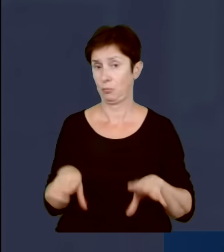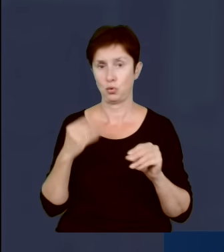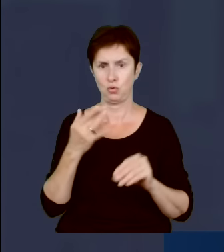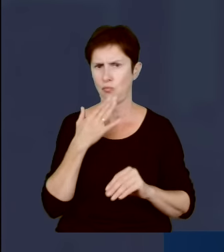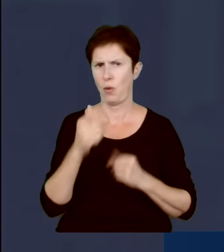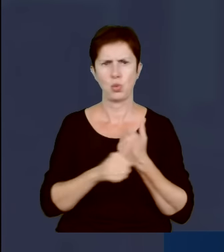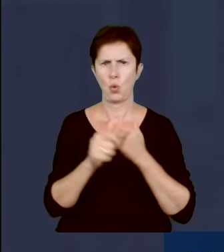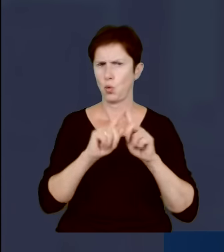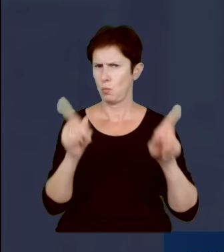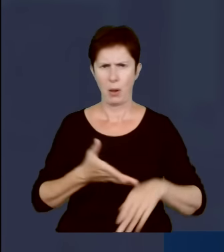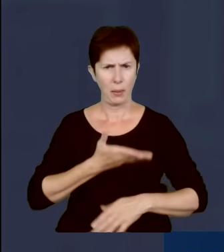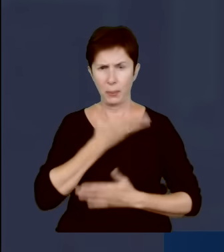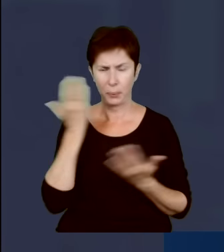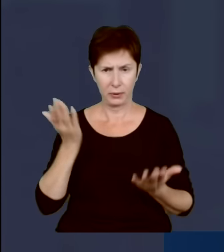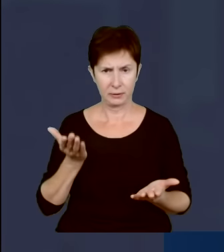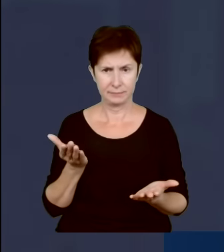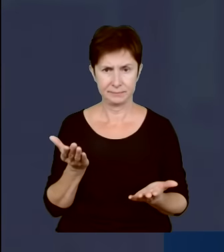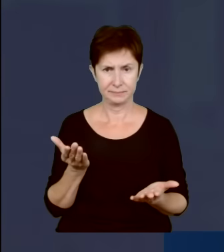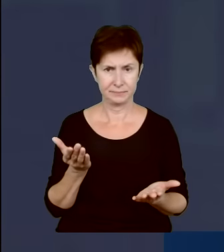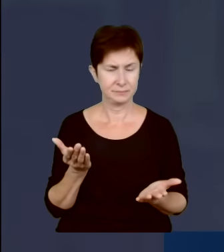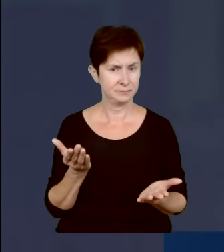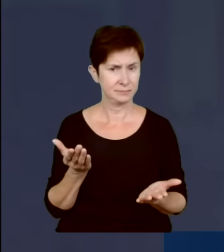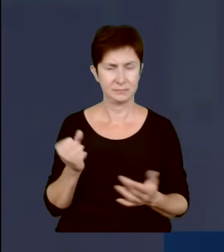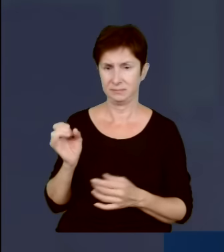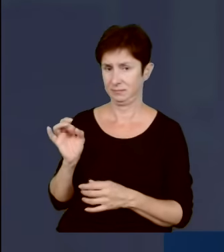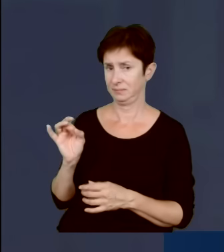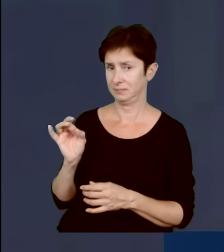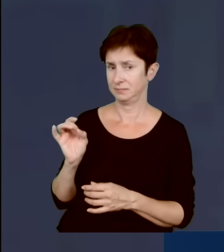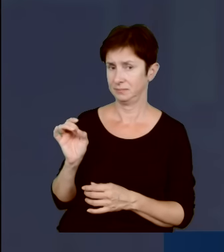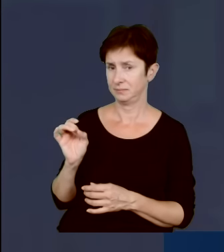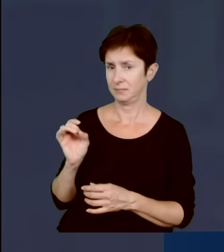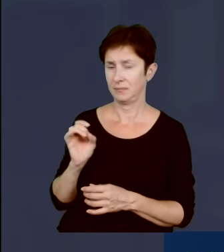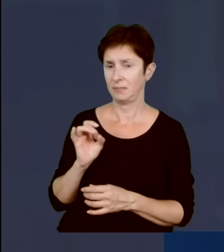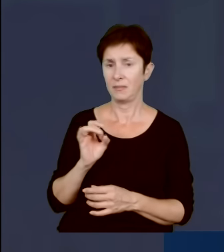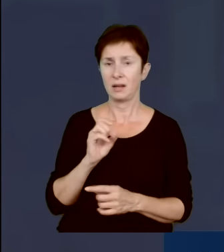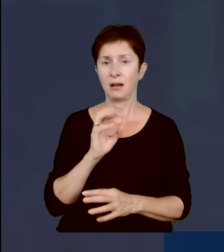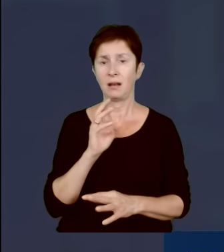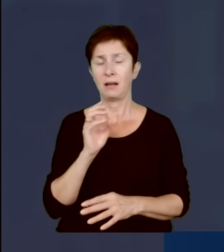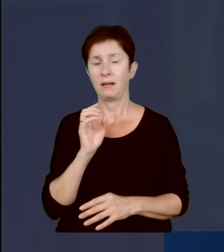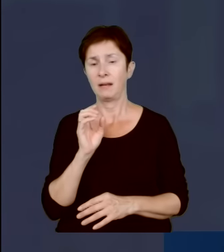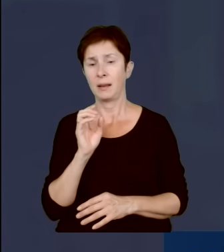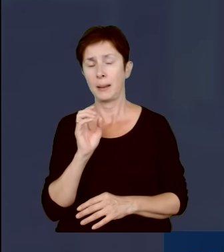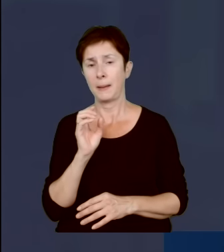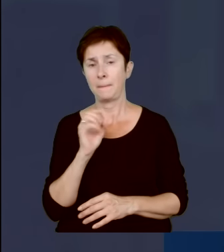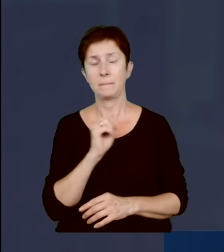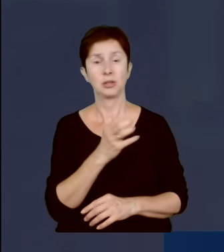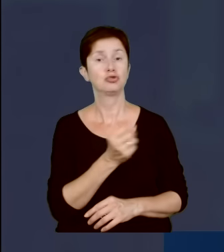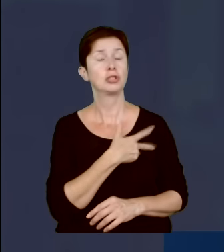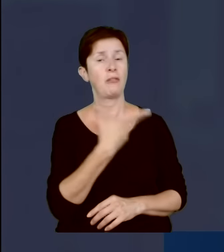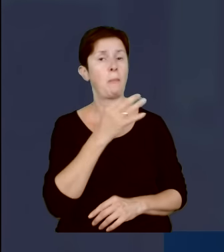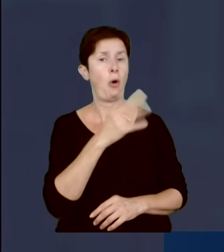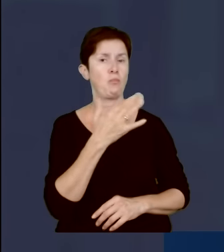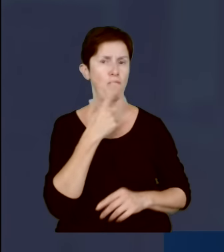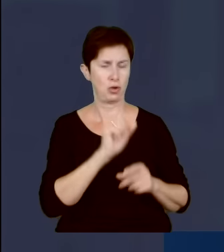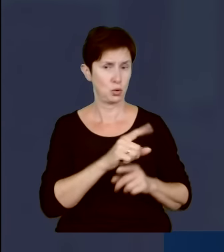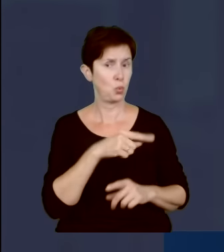istnieje. Tak. Po słowie Prawa i Sprawiedliwości. MON powiedział, że to kłamstwo w odpowiedzi na pańskiego tweeta. Ja cytuję, słowo kłamstwo